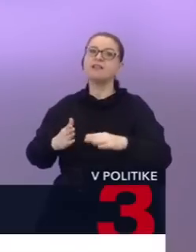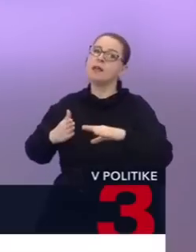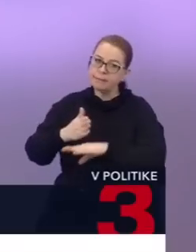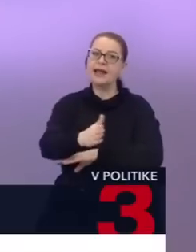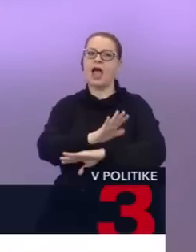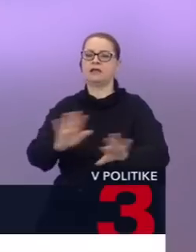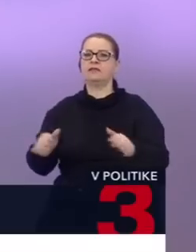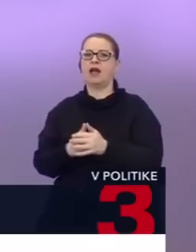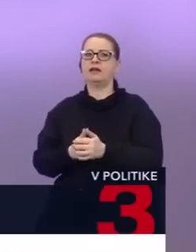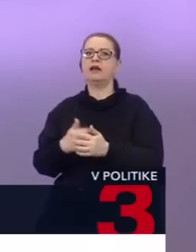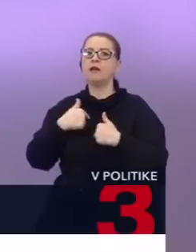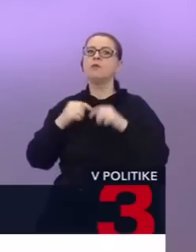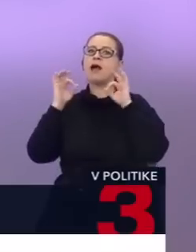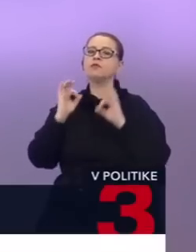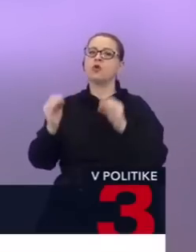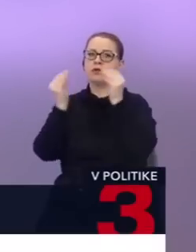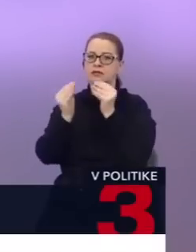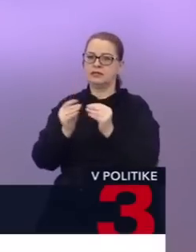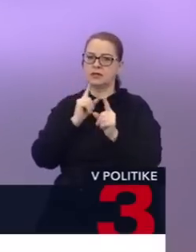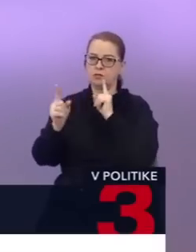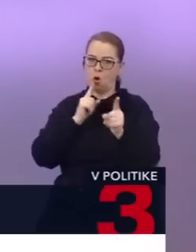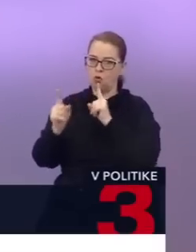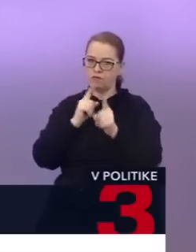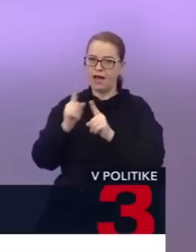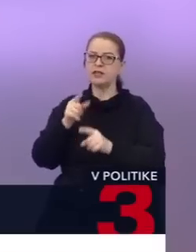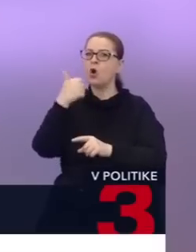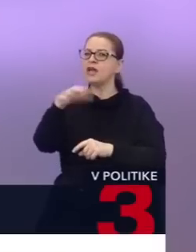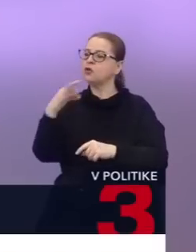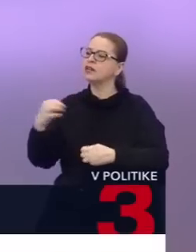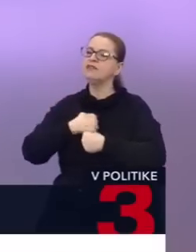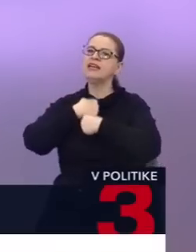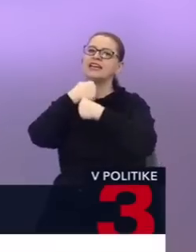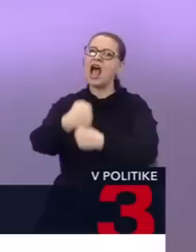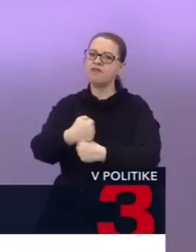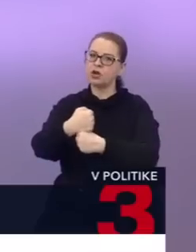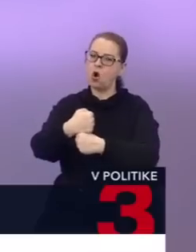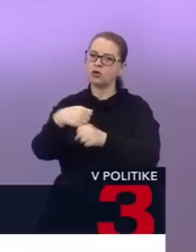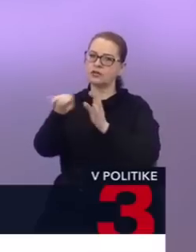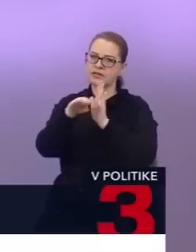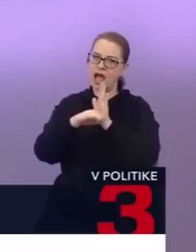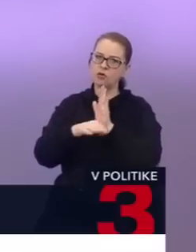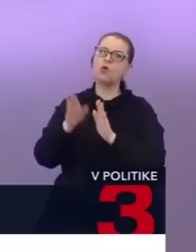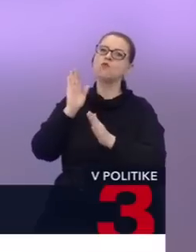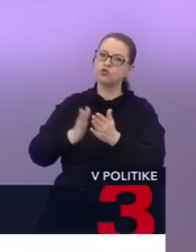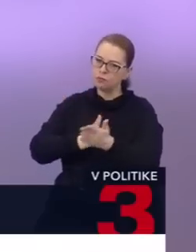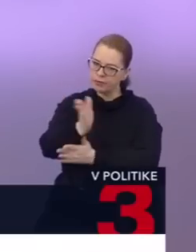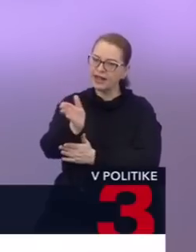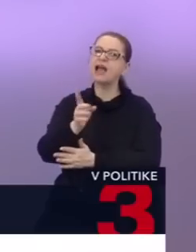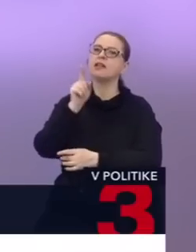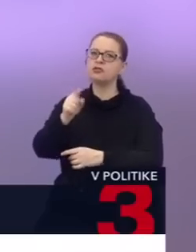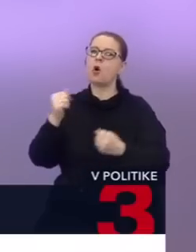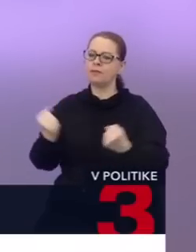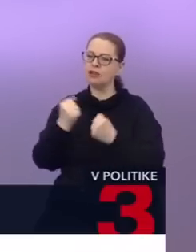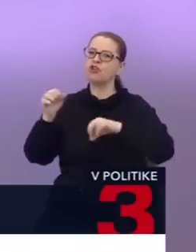základe toho, že máme nastavený systém rokovaní o jednotlivých návrhoch zákonov vládnych, tak budú prechádzať aj do predčasných